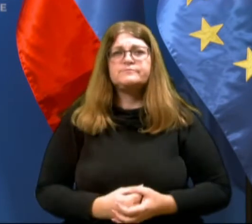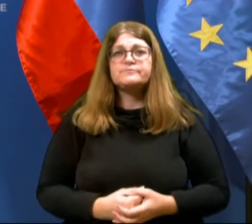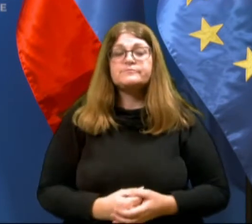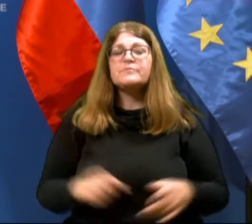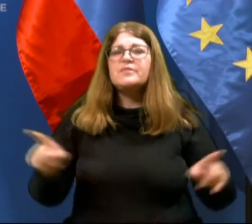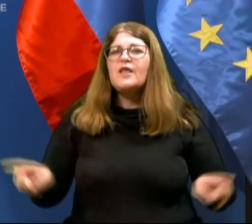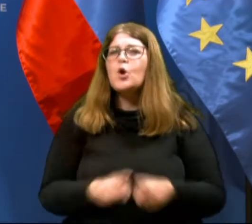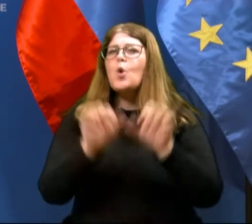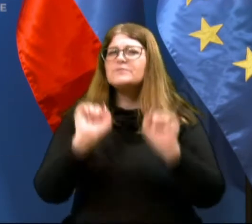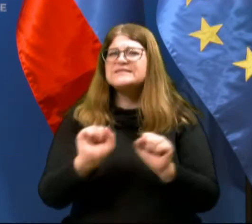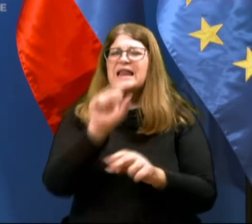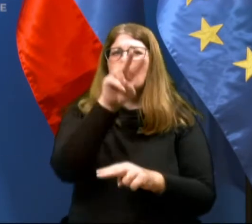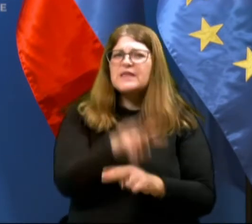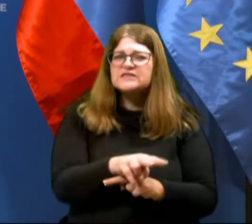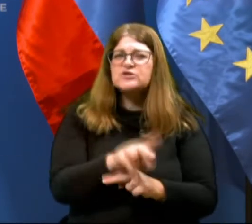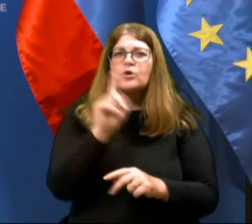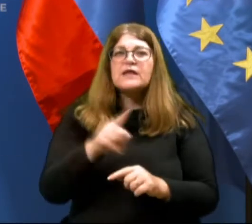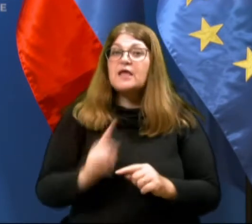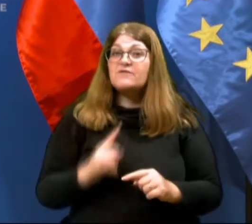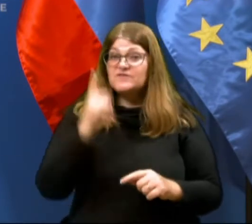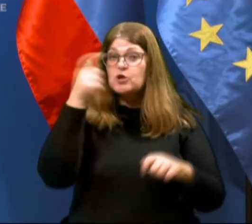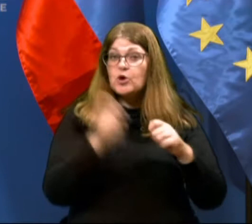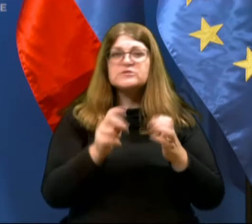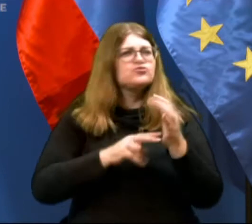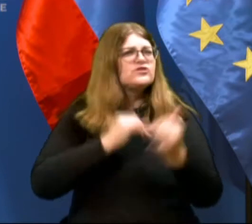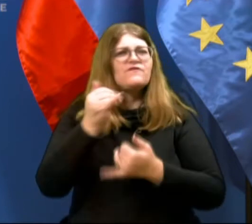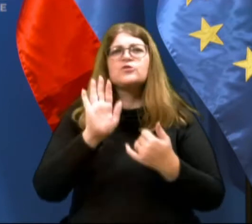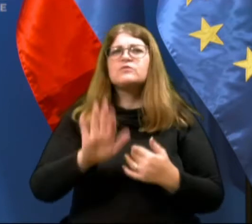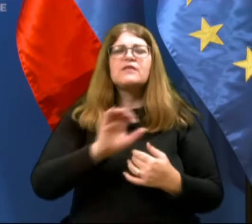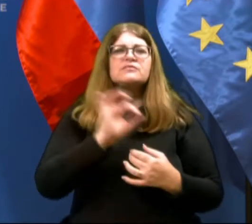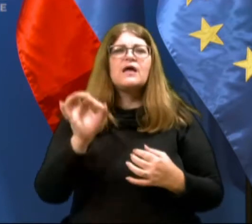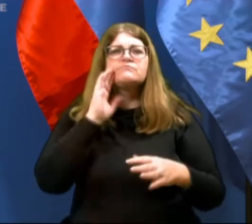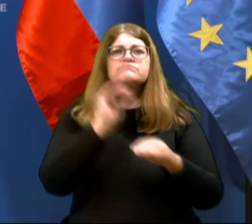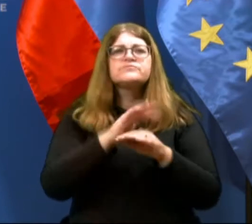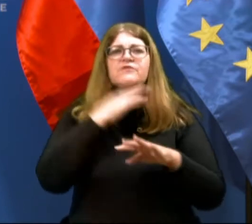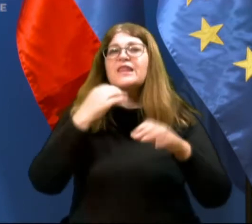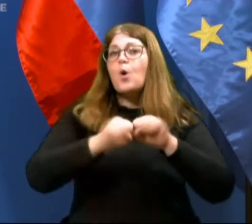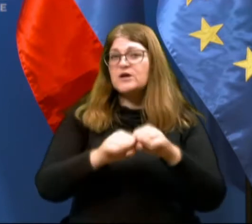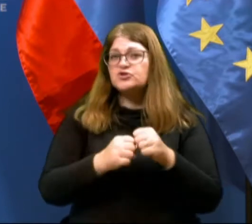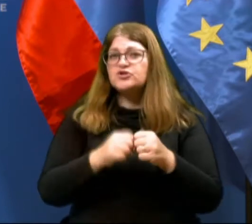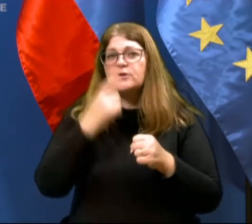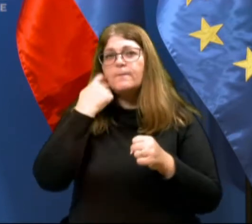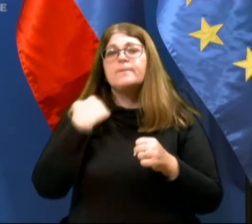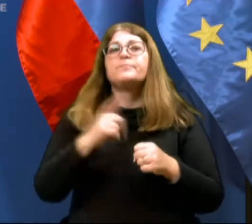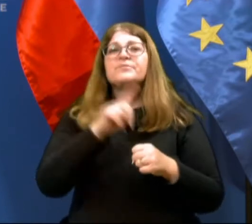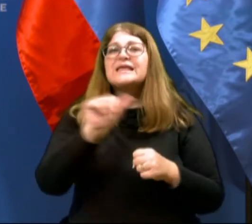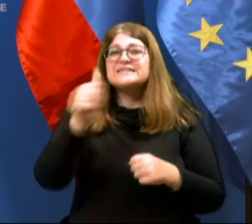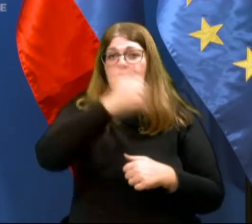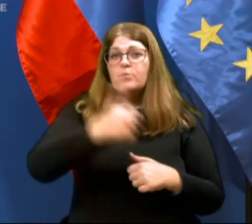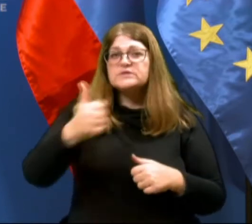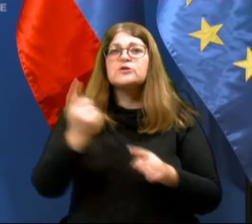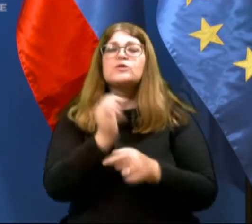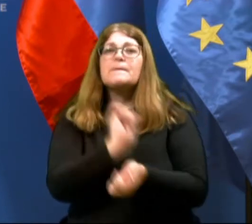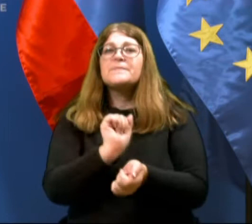Kljub stalnemu nadzoru in kar visokim globom še vedno dnevno zaznamamo veliko kršitev, ne lepo sameznikov, v temveč tudi